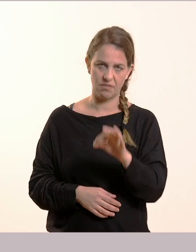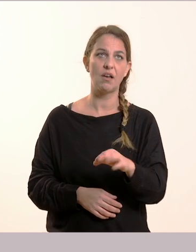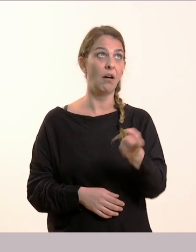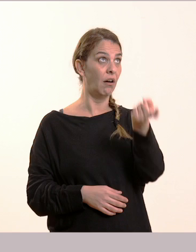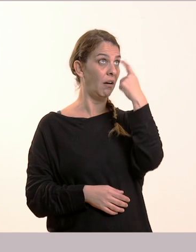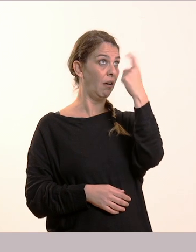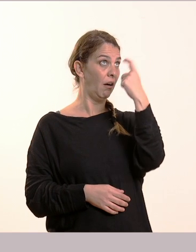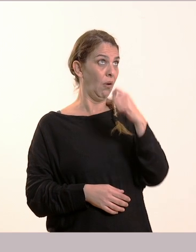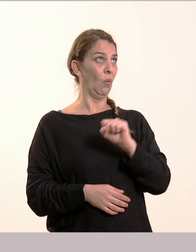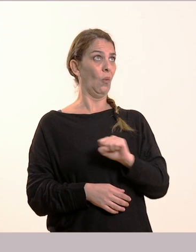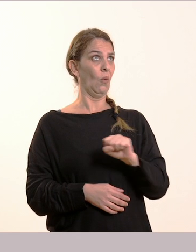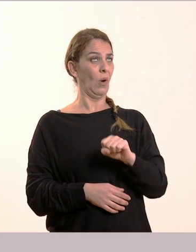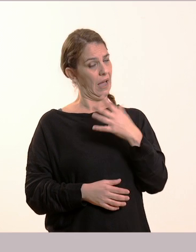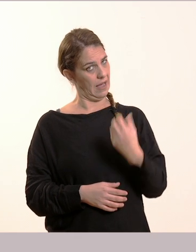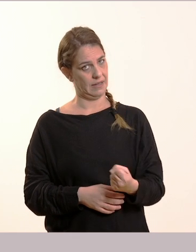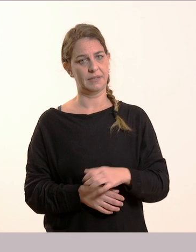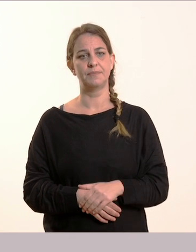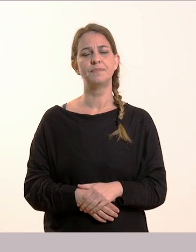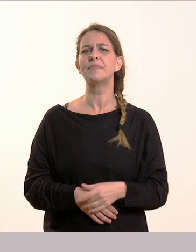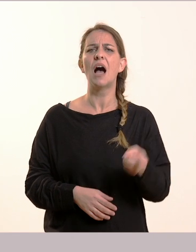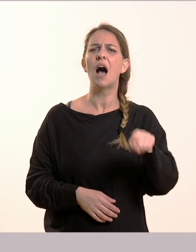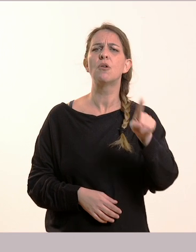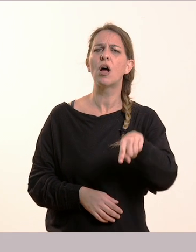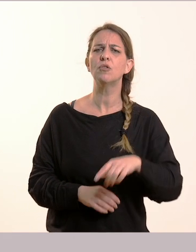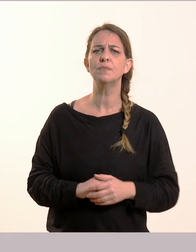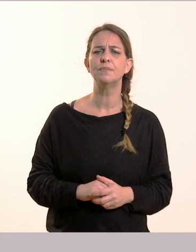καταλαβαίνω. Και τι άλλο σε κάνει να νιώθεις φόβο.